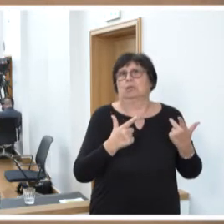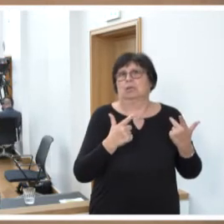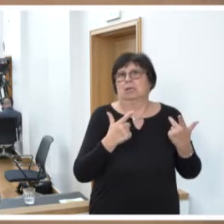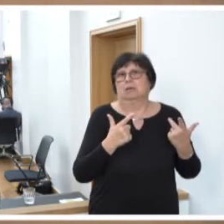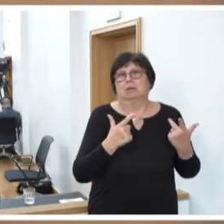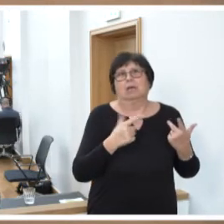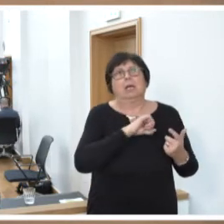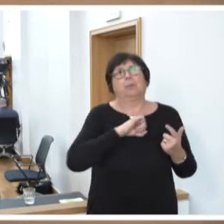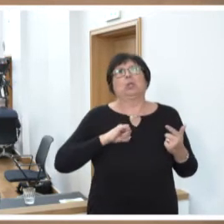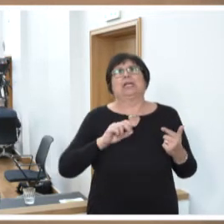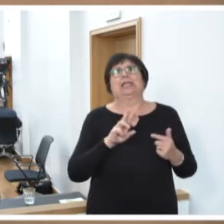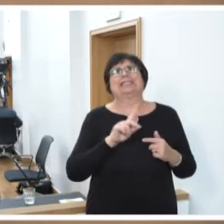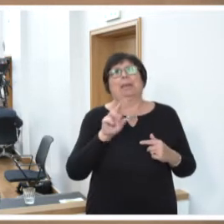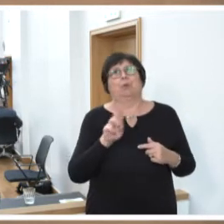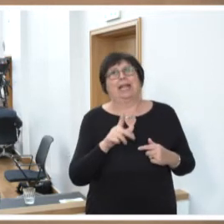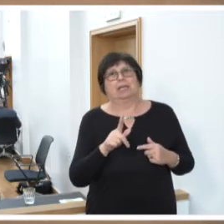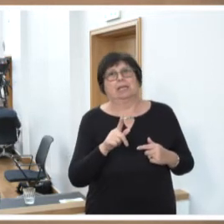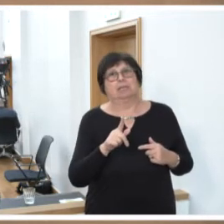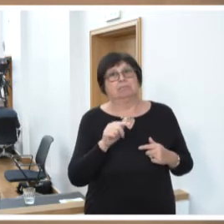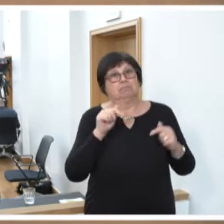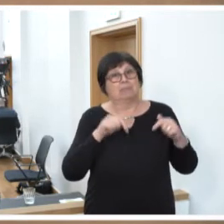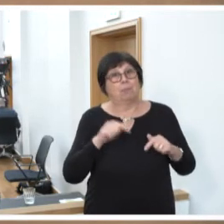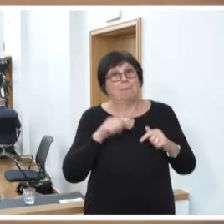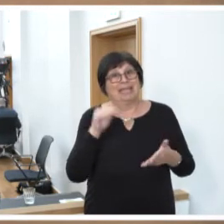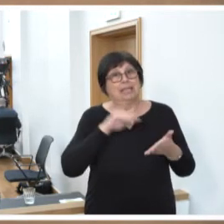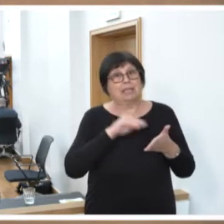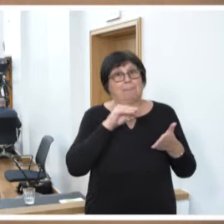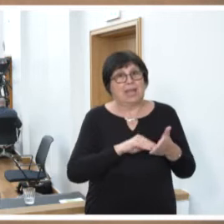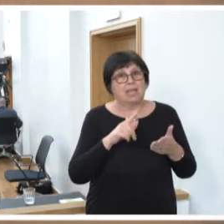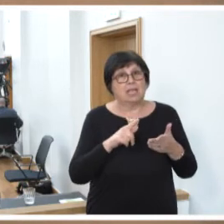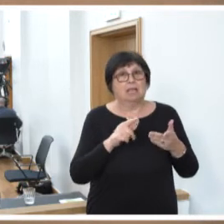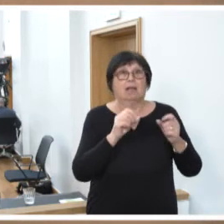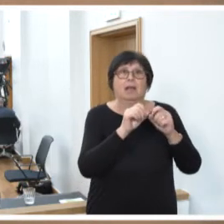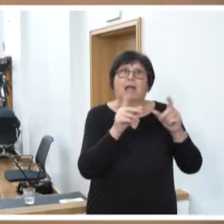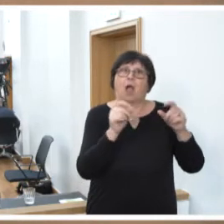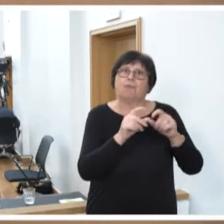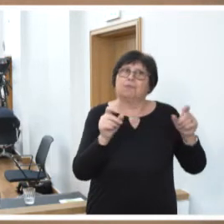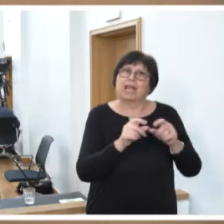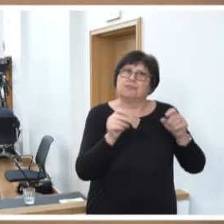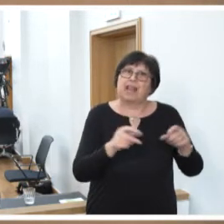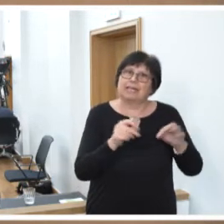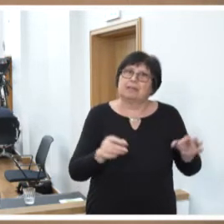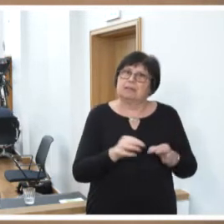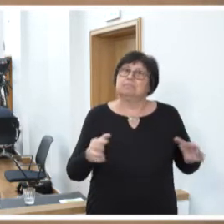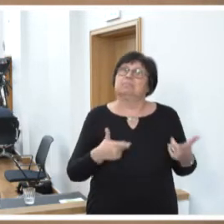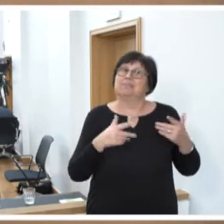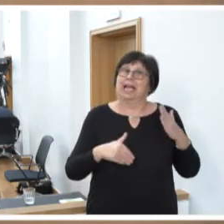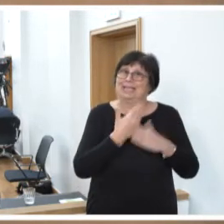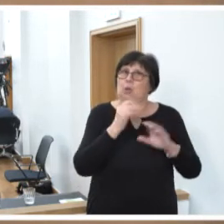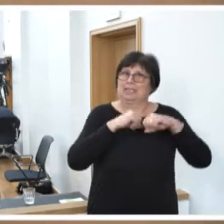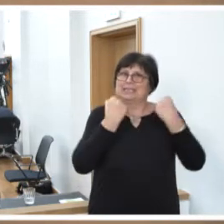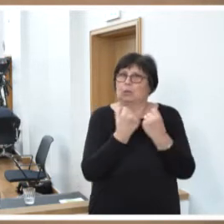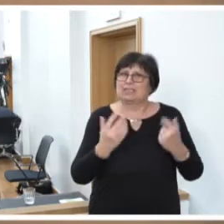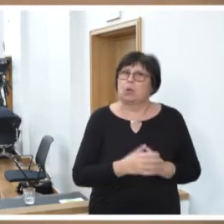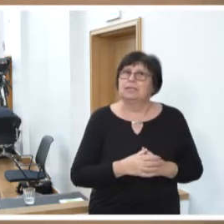dabei sind, systematisch zu entflechten. Das ist eine neue Situation.